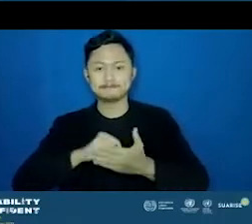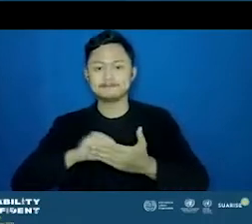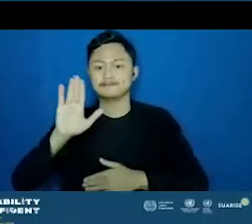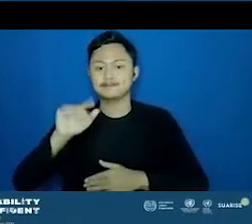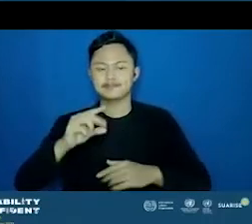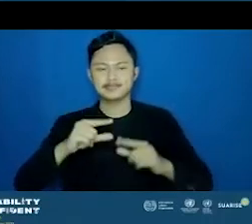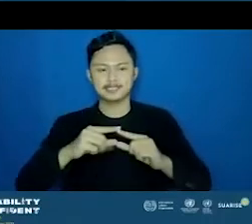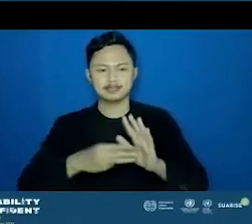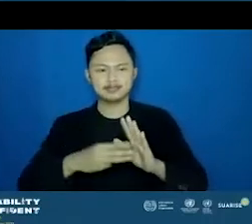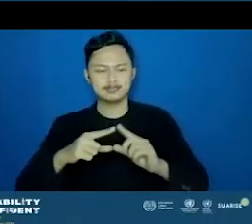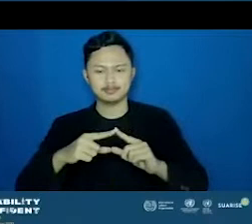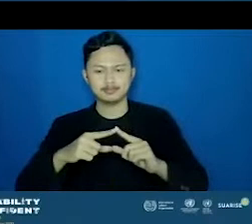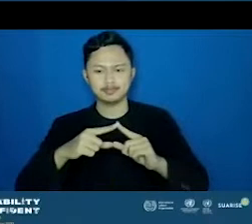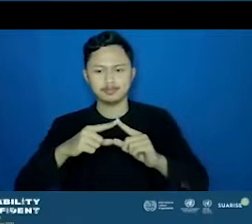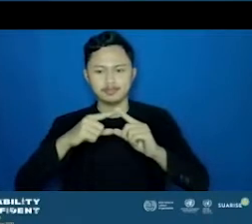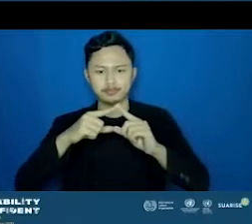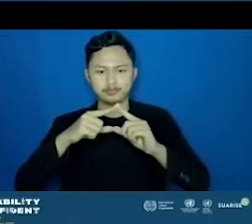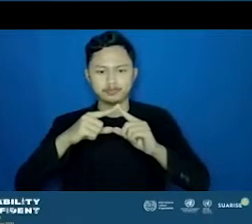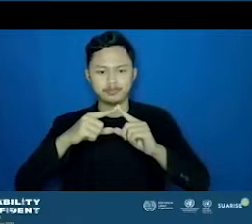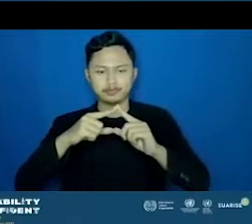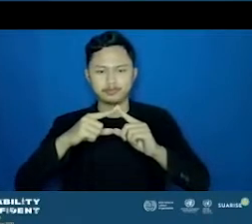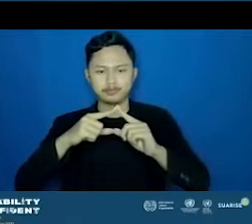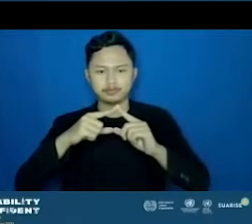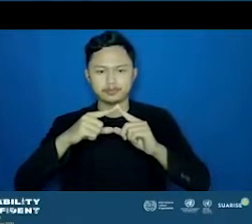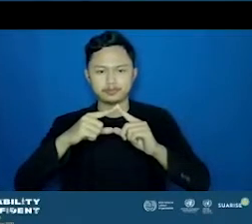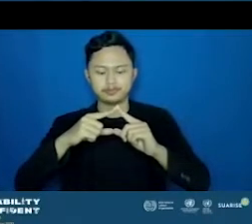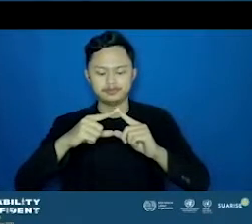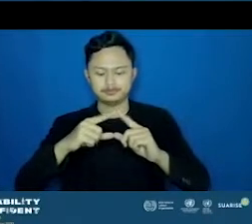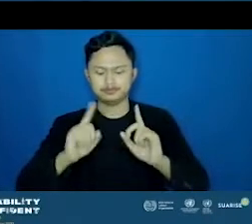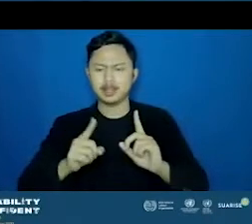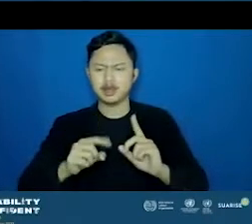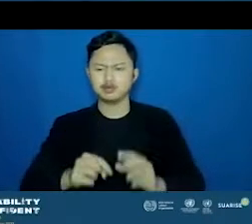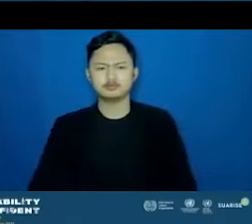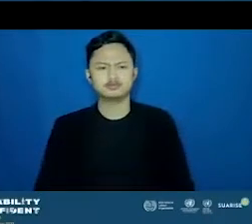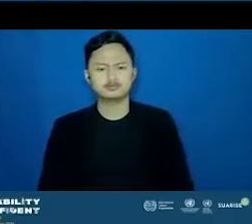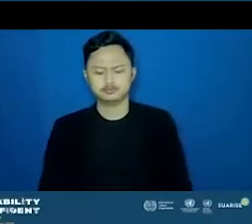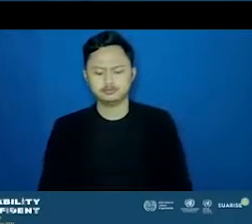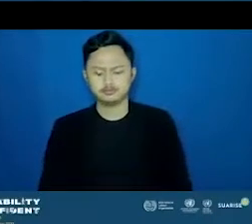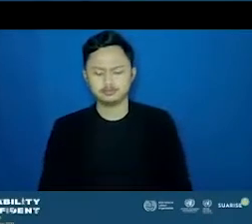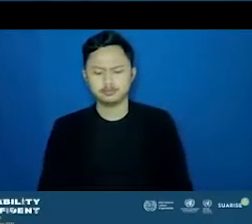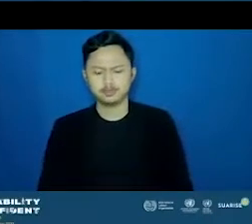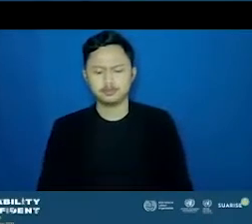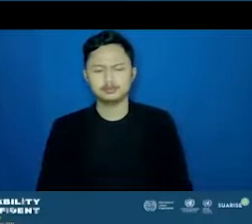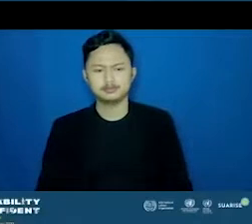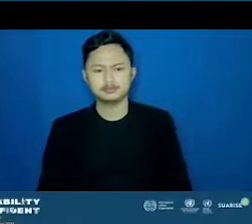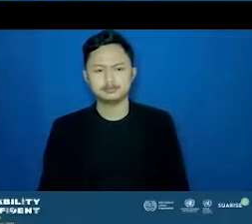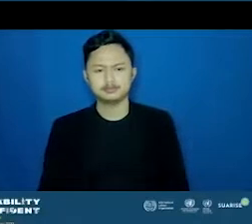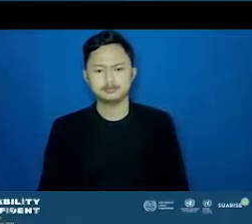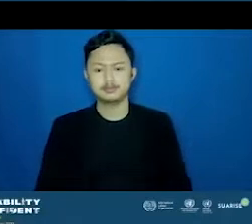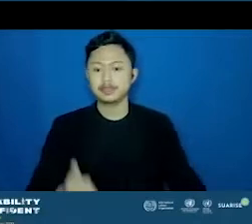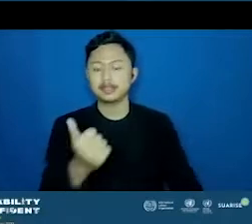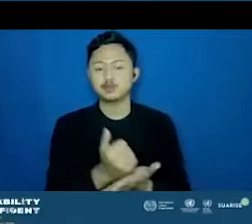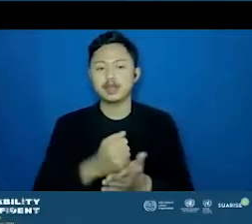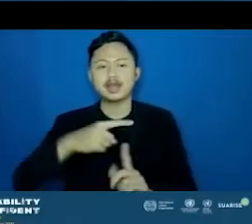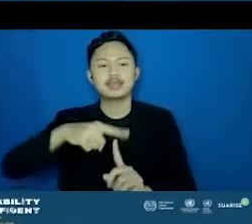Jadi, kalau di SyncWeb sendiri, Mas, sebetulnya yang Mas terima sebagai